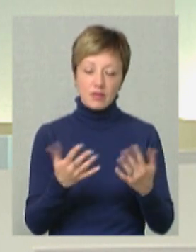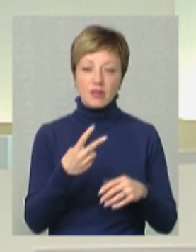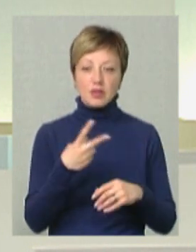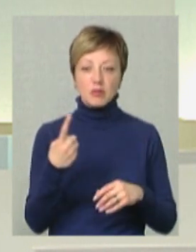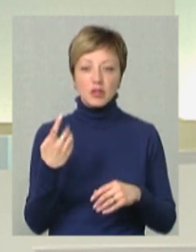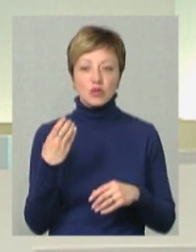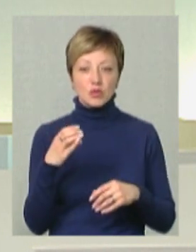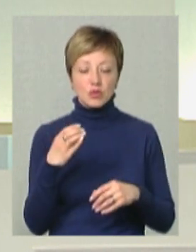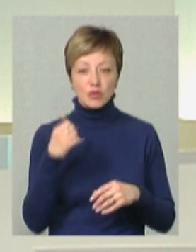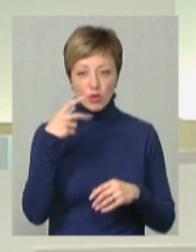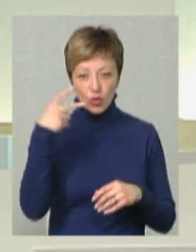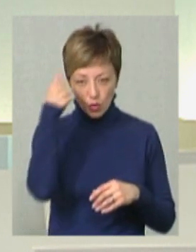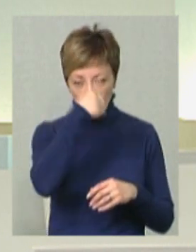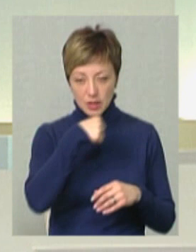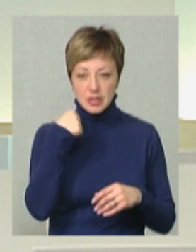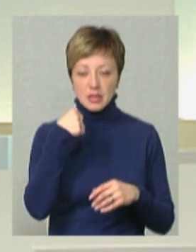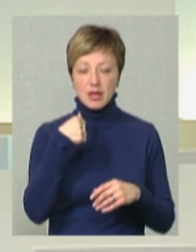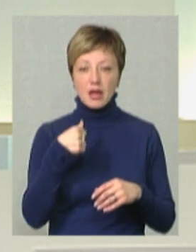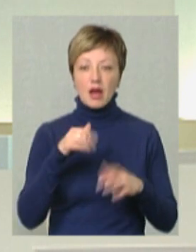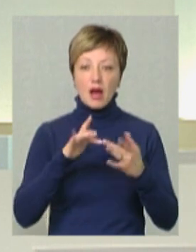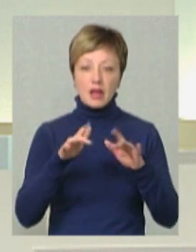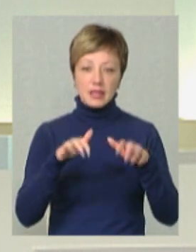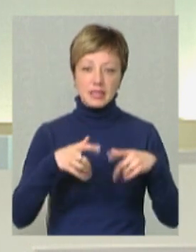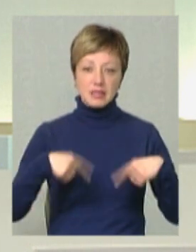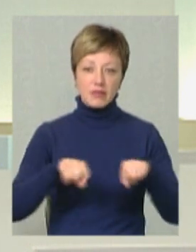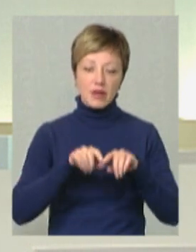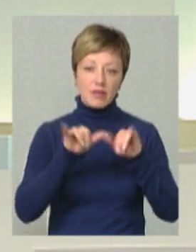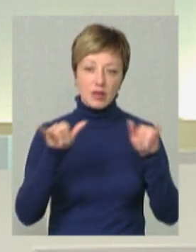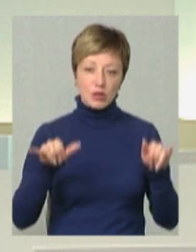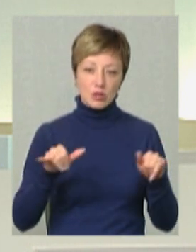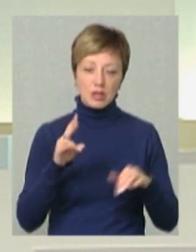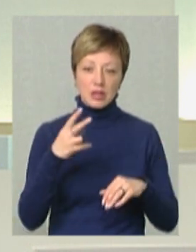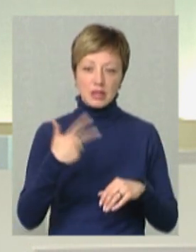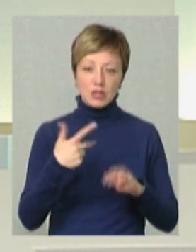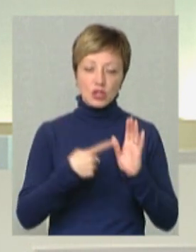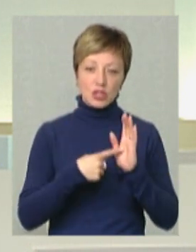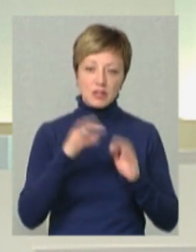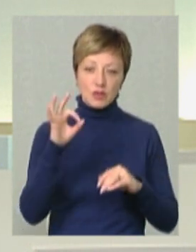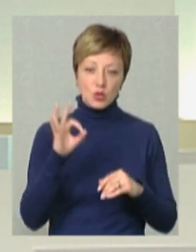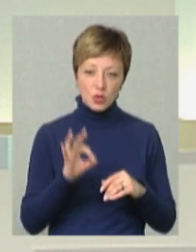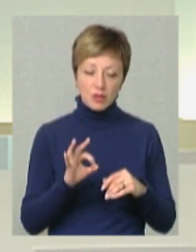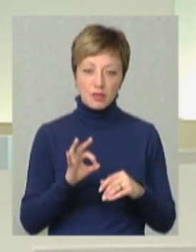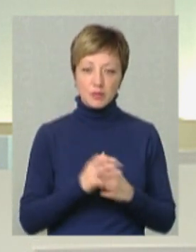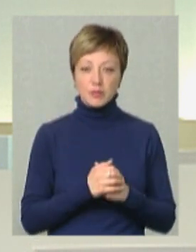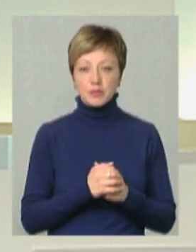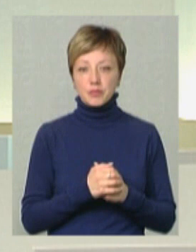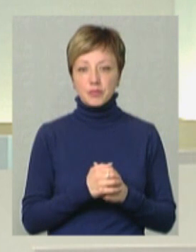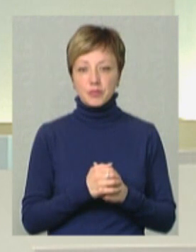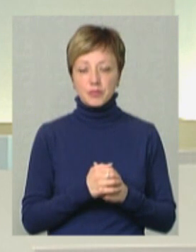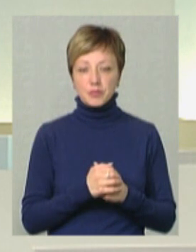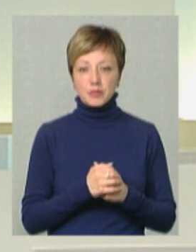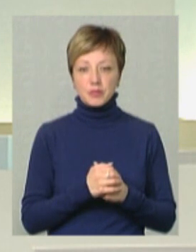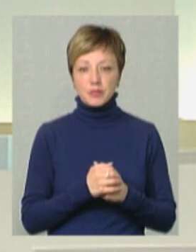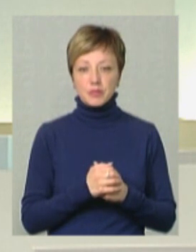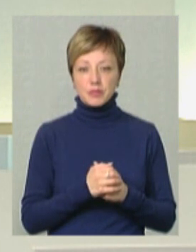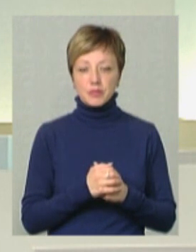2021 році IT-сфера загалом виросла на 36%. І,